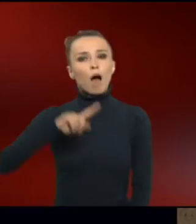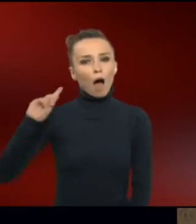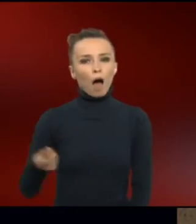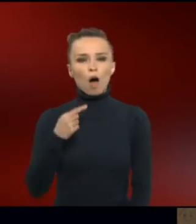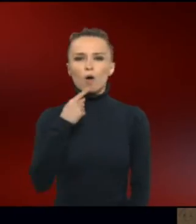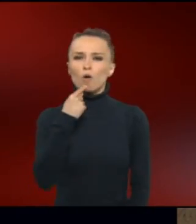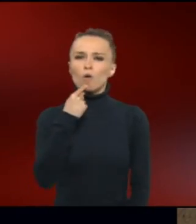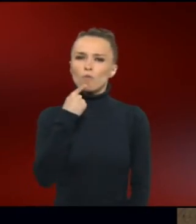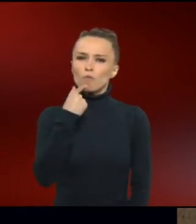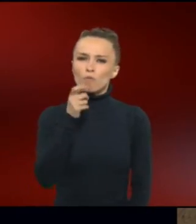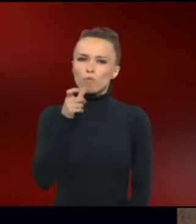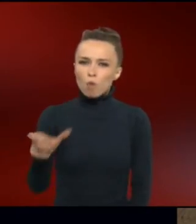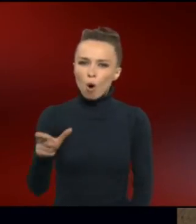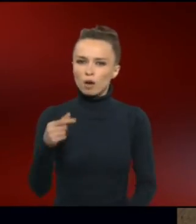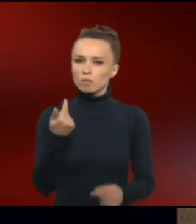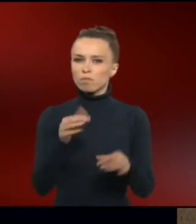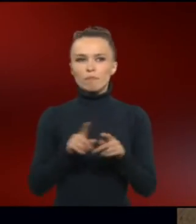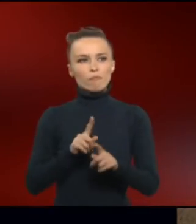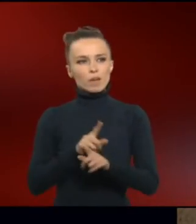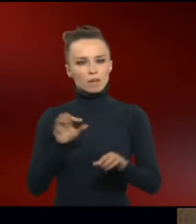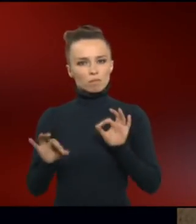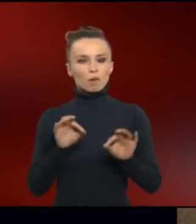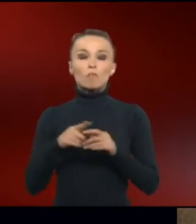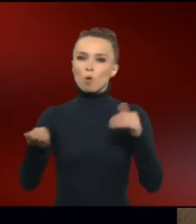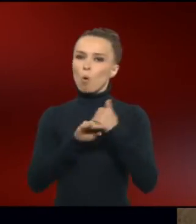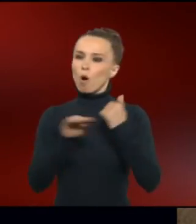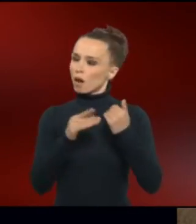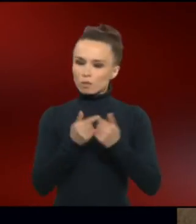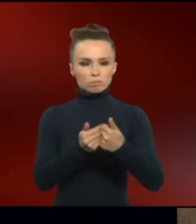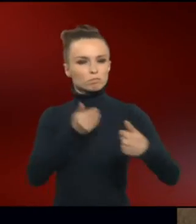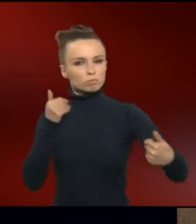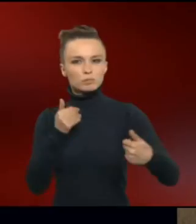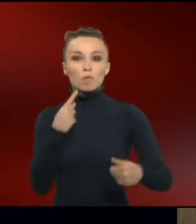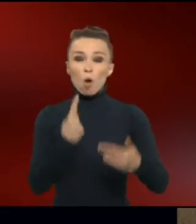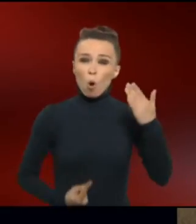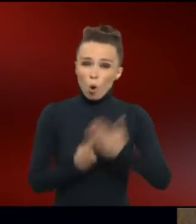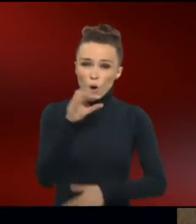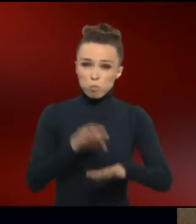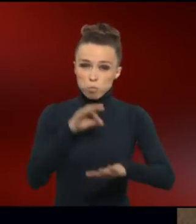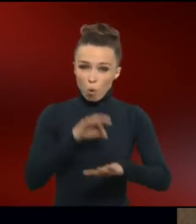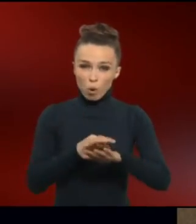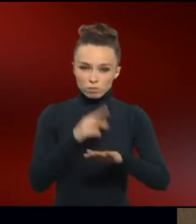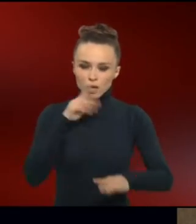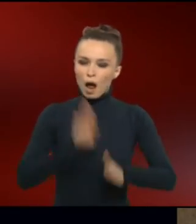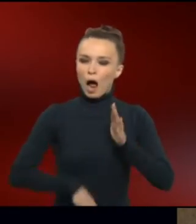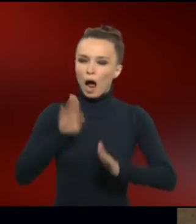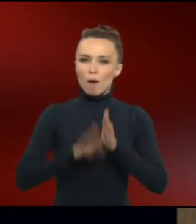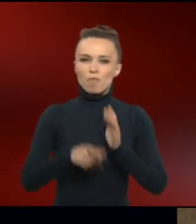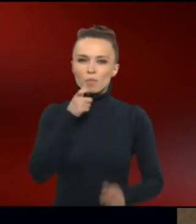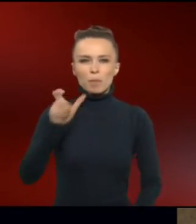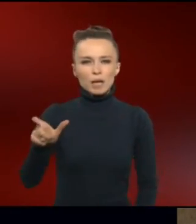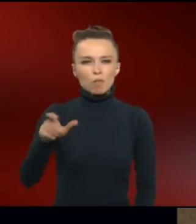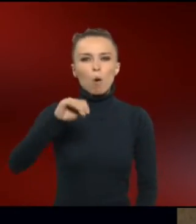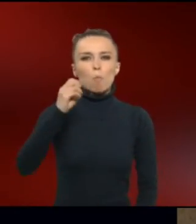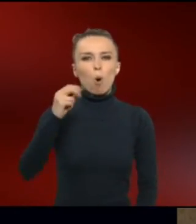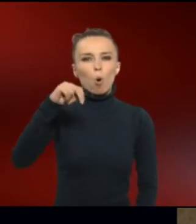der Wortwahl setzt Down sich von seinen Kollegen ab. Auf dem Höhepunkt seiner Karriere verwirft er den abwertenden Begriff Mongoloid